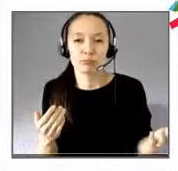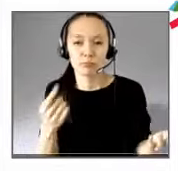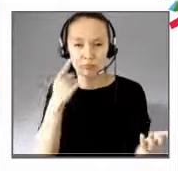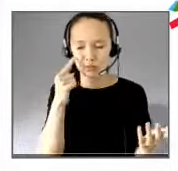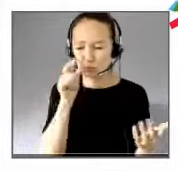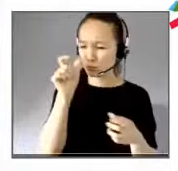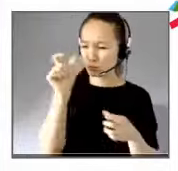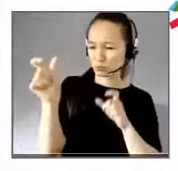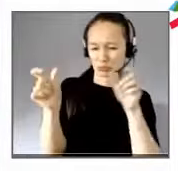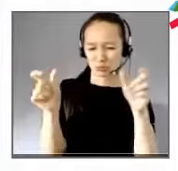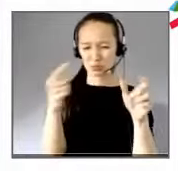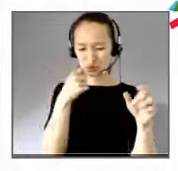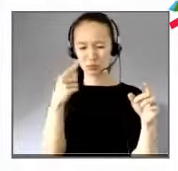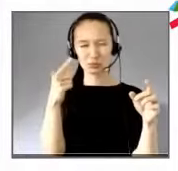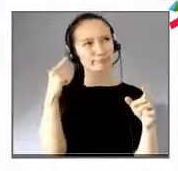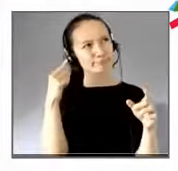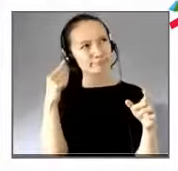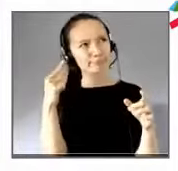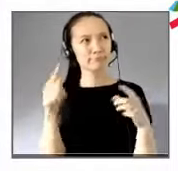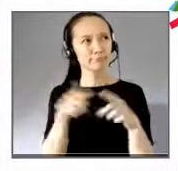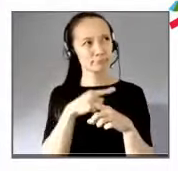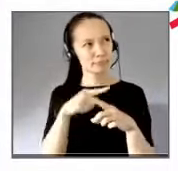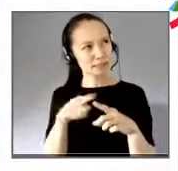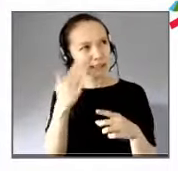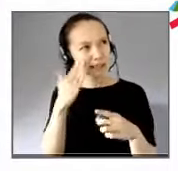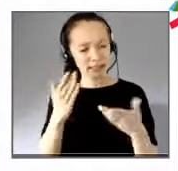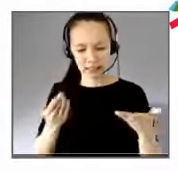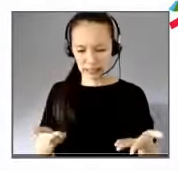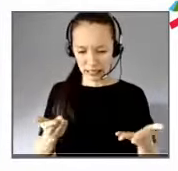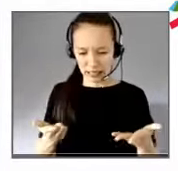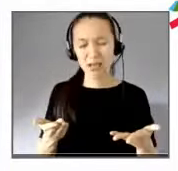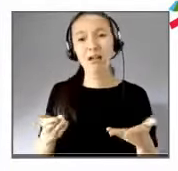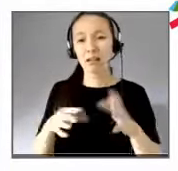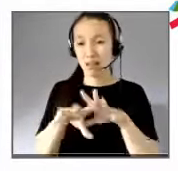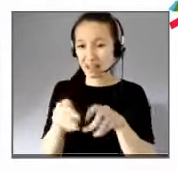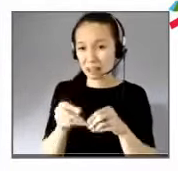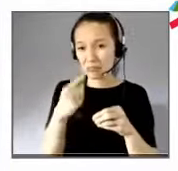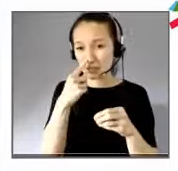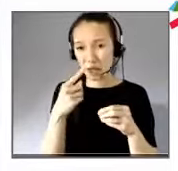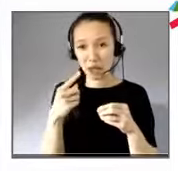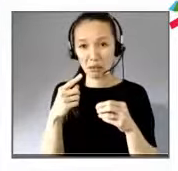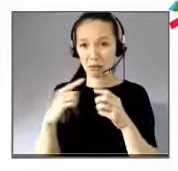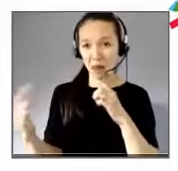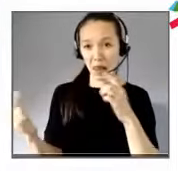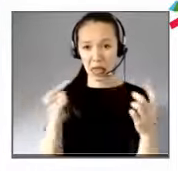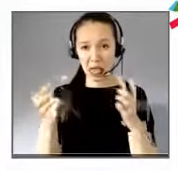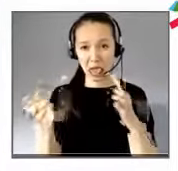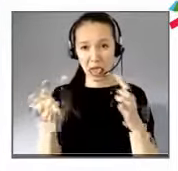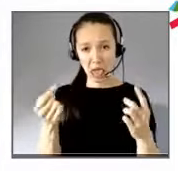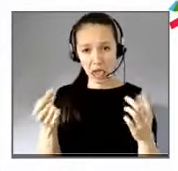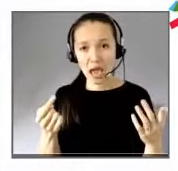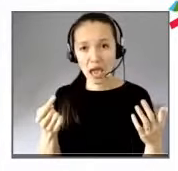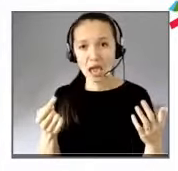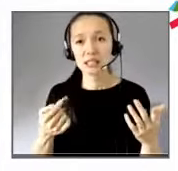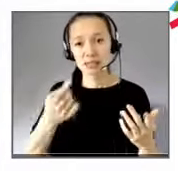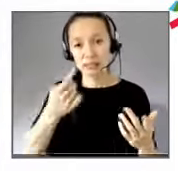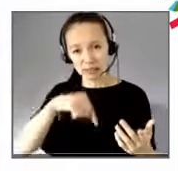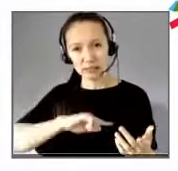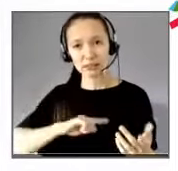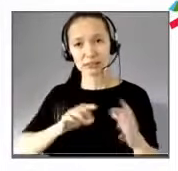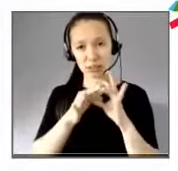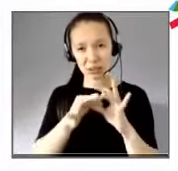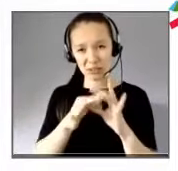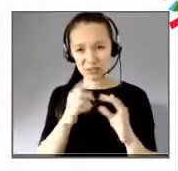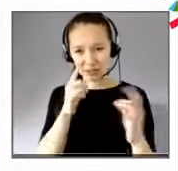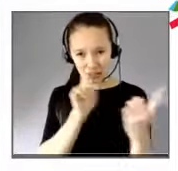conscience, au moment où les collectifs de travail s'effacent devant une relation toujours plus individuelle au travail. Et